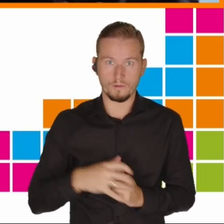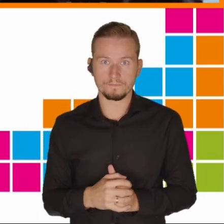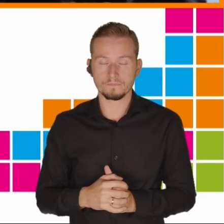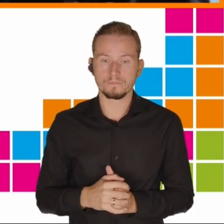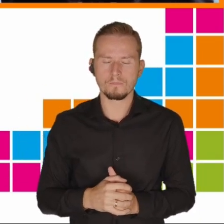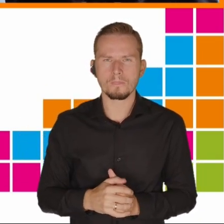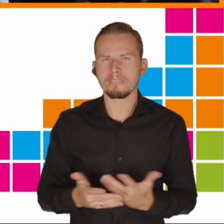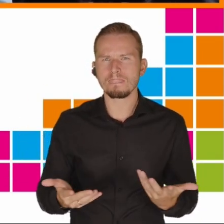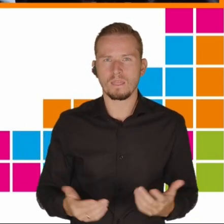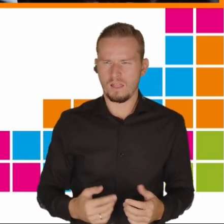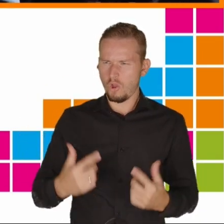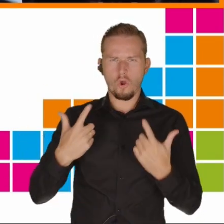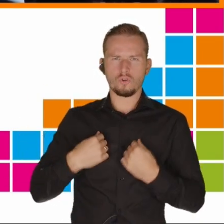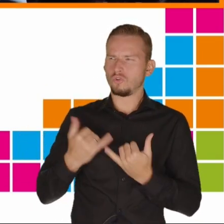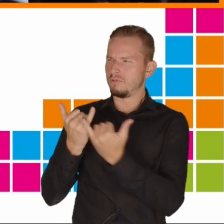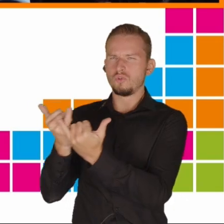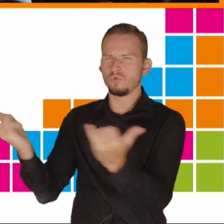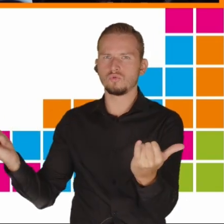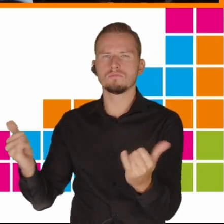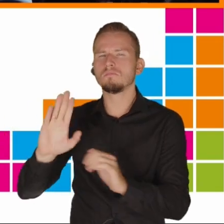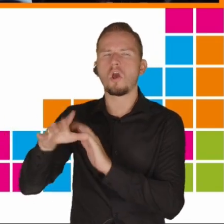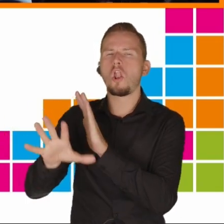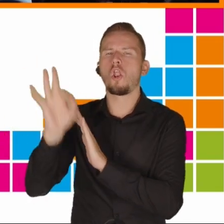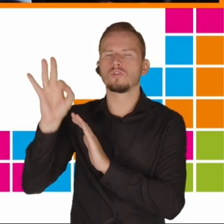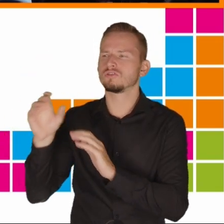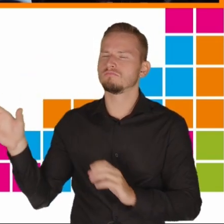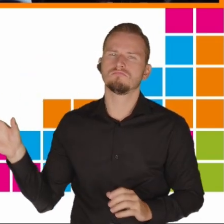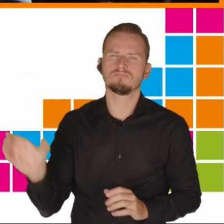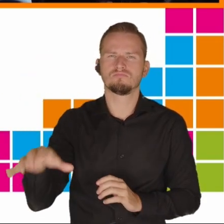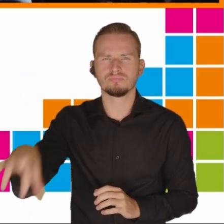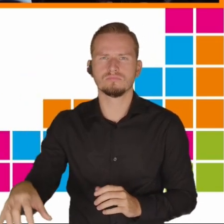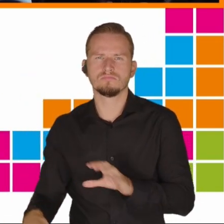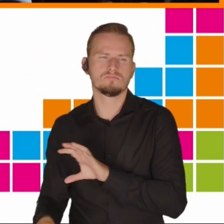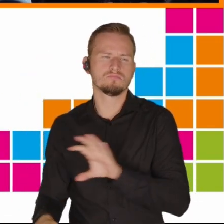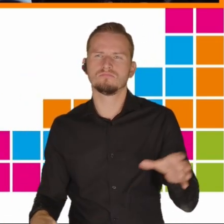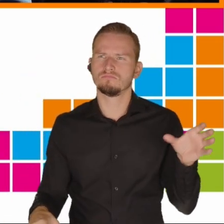do którejś grupy losowo. Jedna grupa dostaje lek, druga nie.